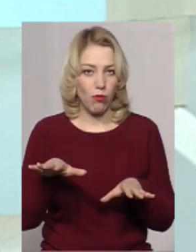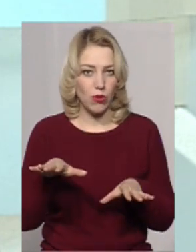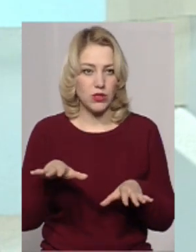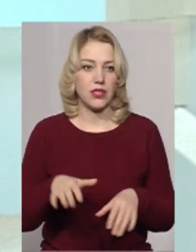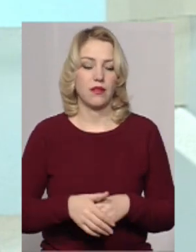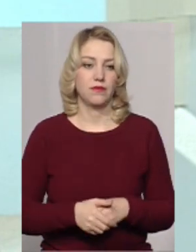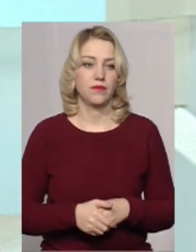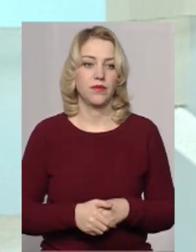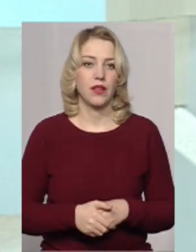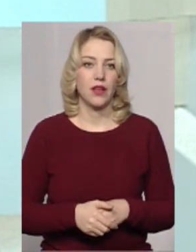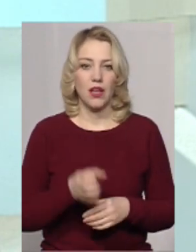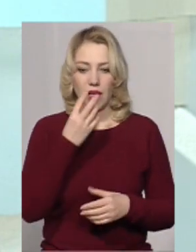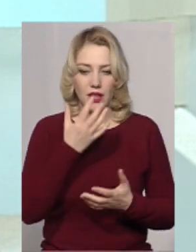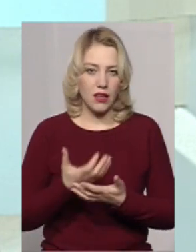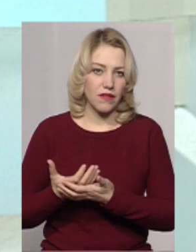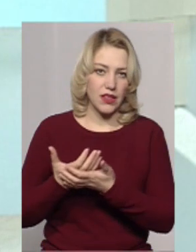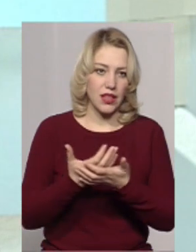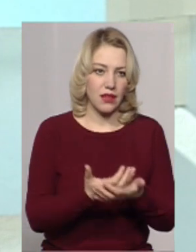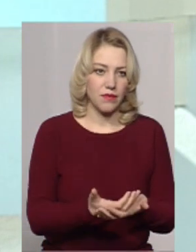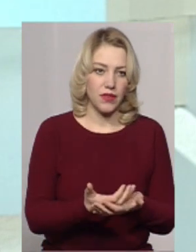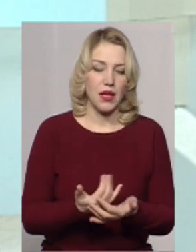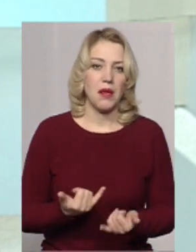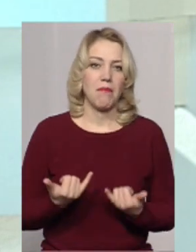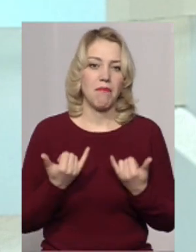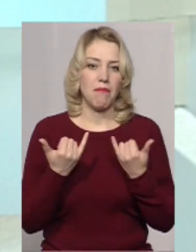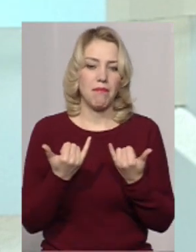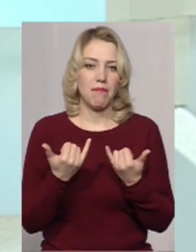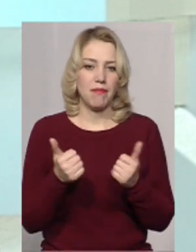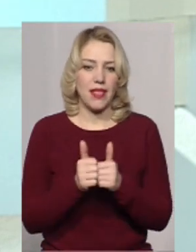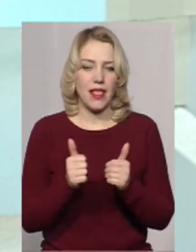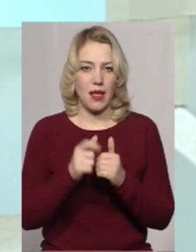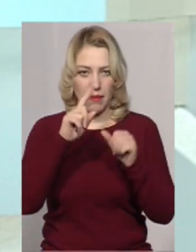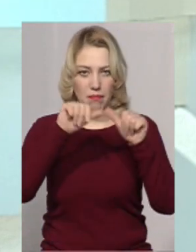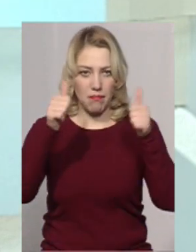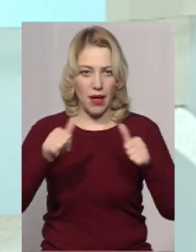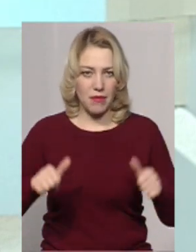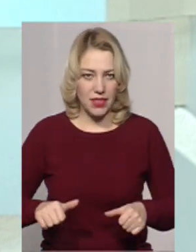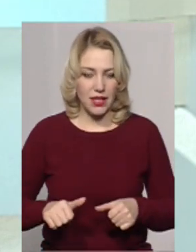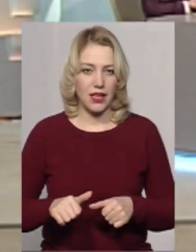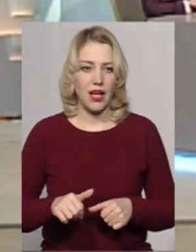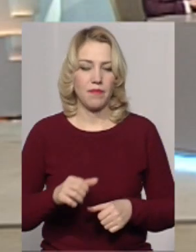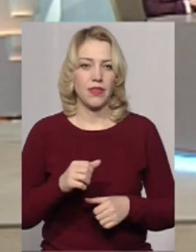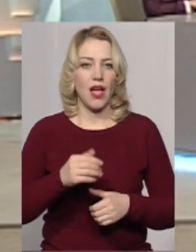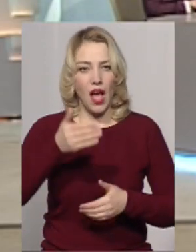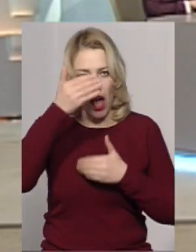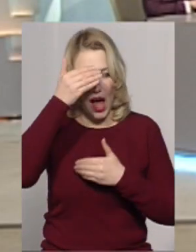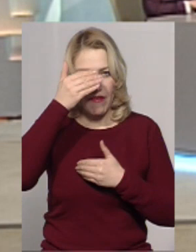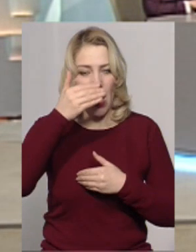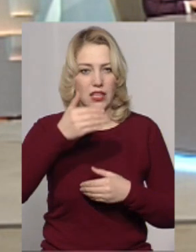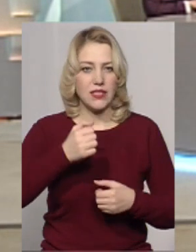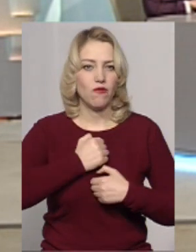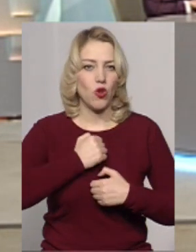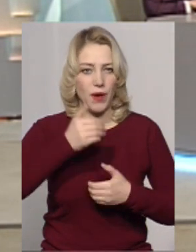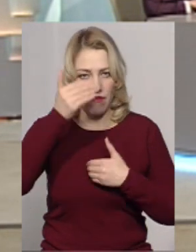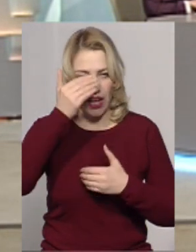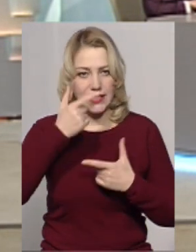покладання квітів біля пам'ятника воїнам-афганцям.